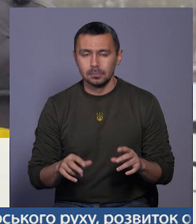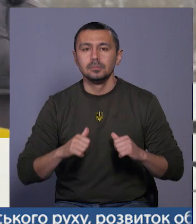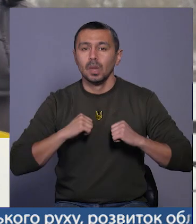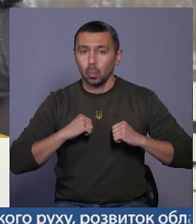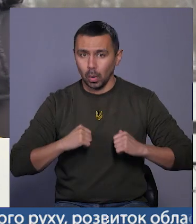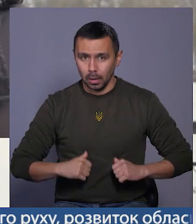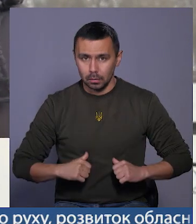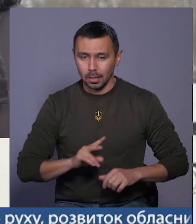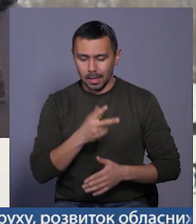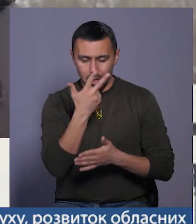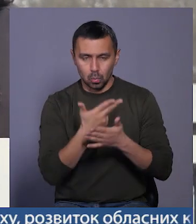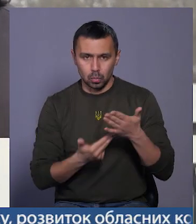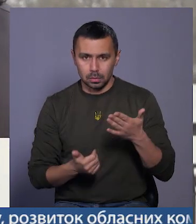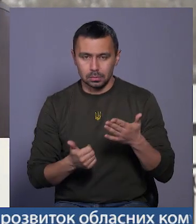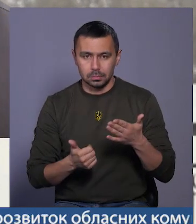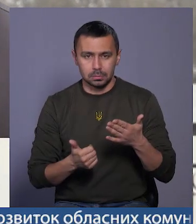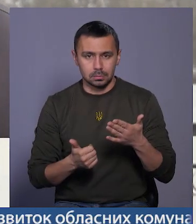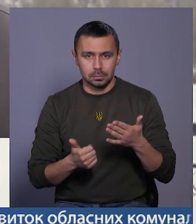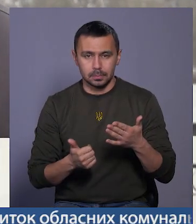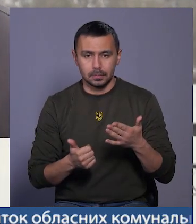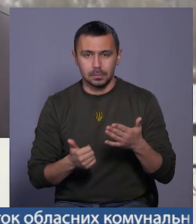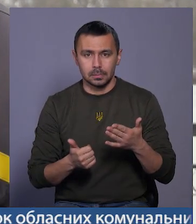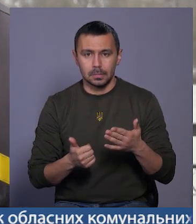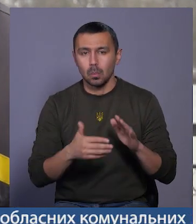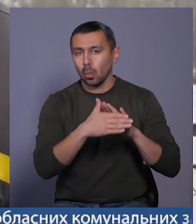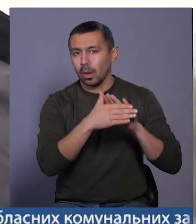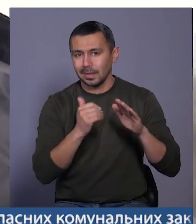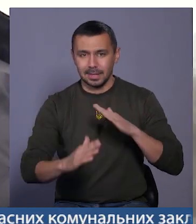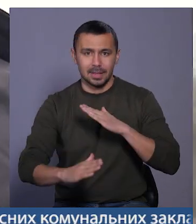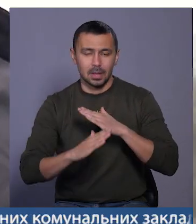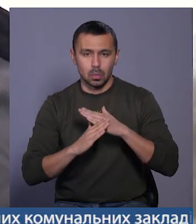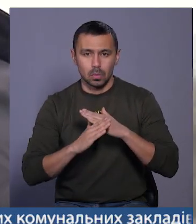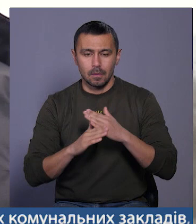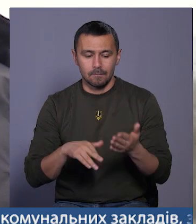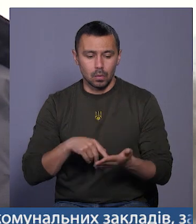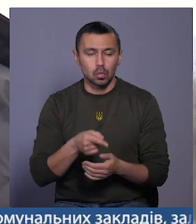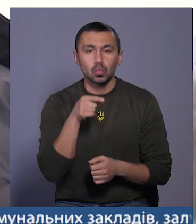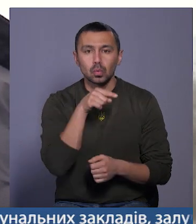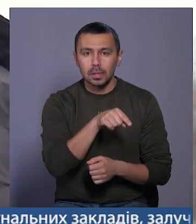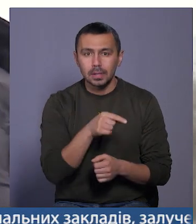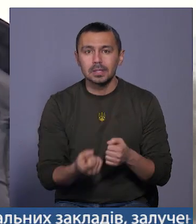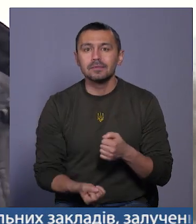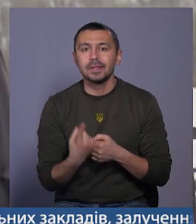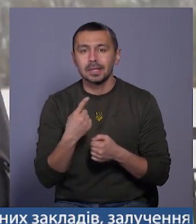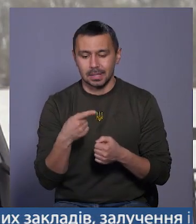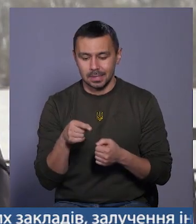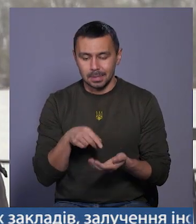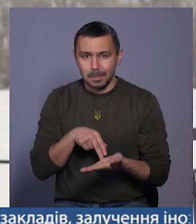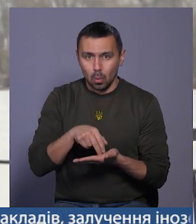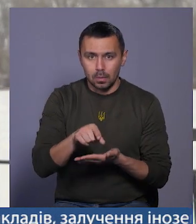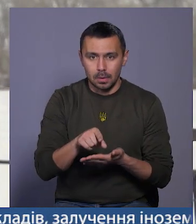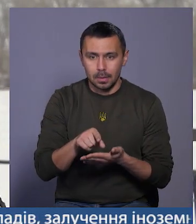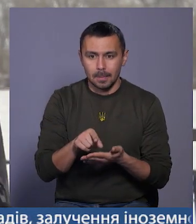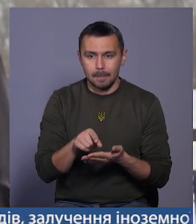зануритися, старатися з головою, покликати на допомогу, виходити в ту сторону, з якої заходи, і